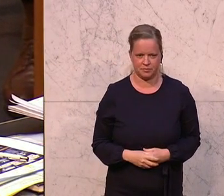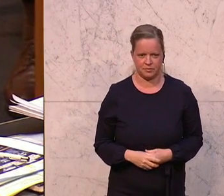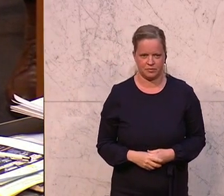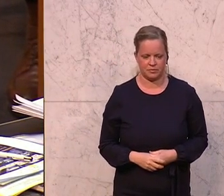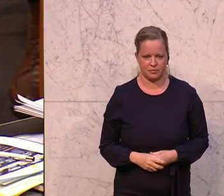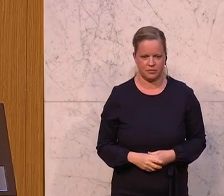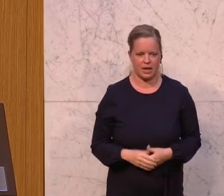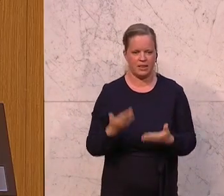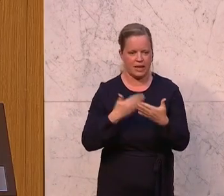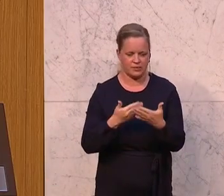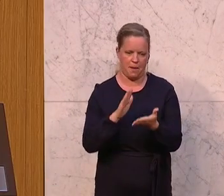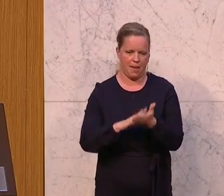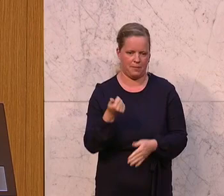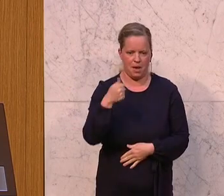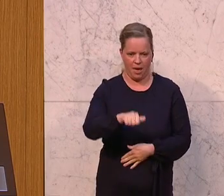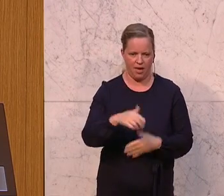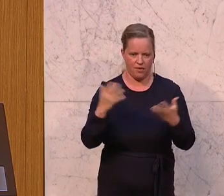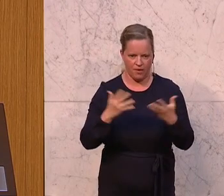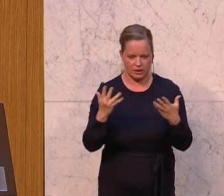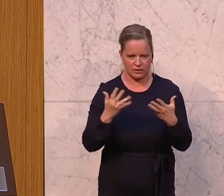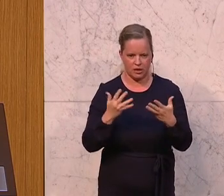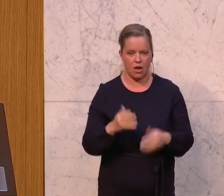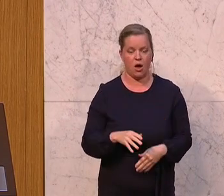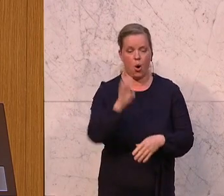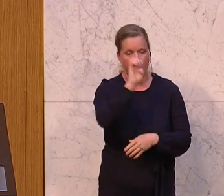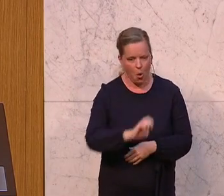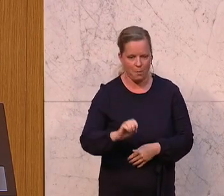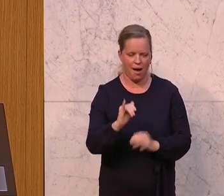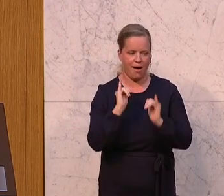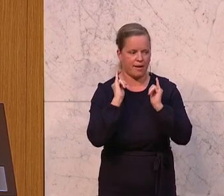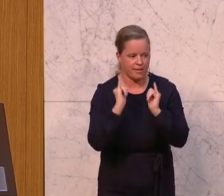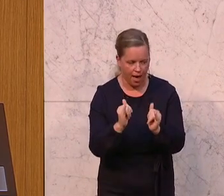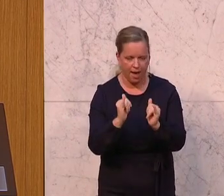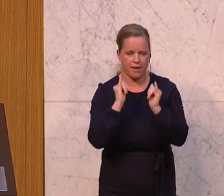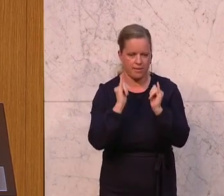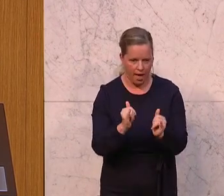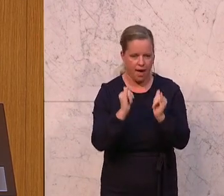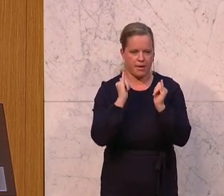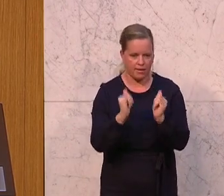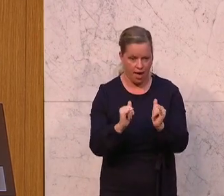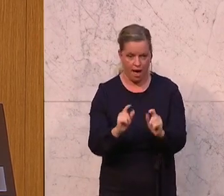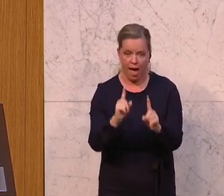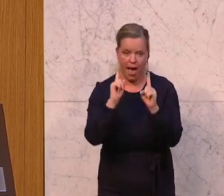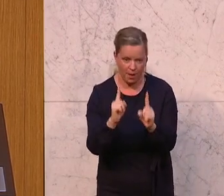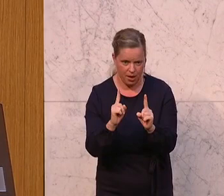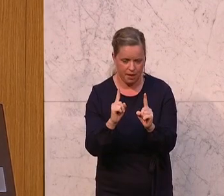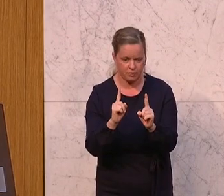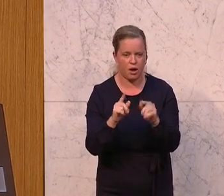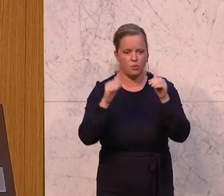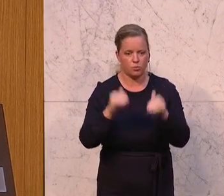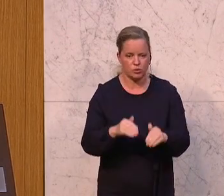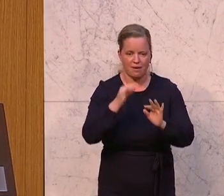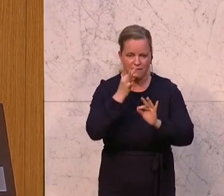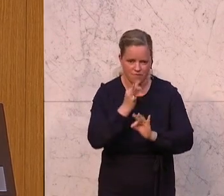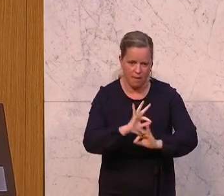Daher bleibe ich auch dabei, Europa, ja, ja, ja, aber und, wie auch immer man es nennen will, aber es muss sich einfach